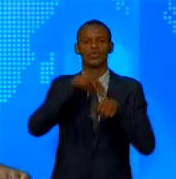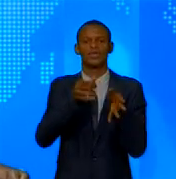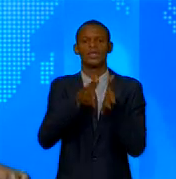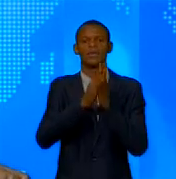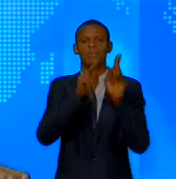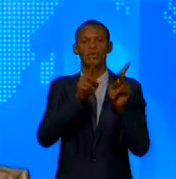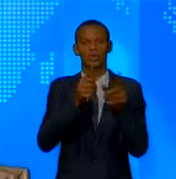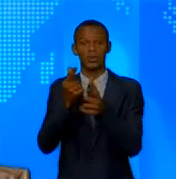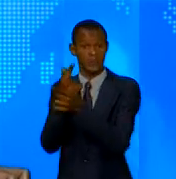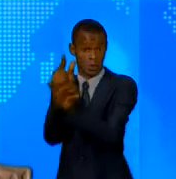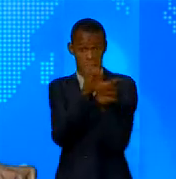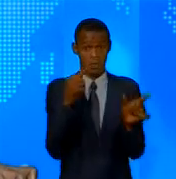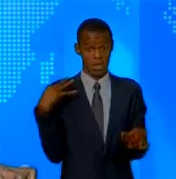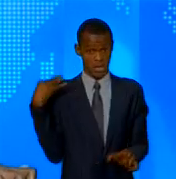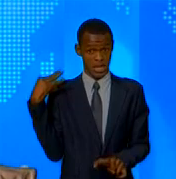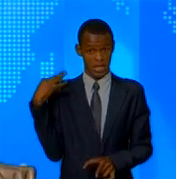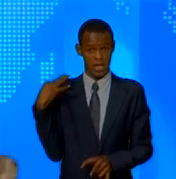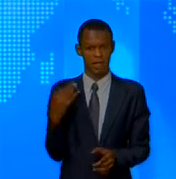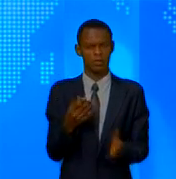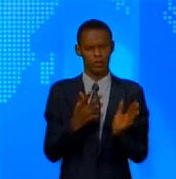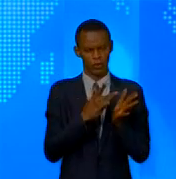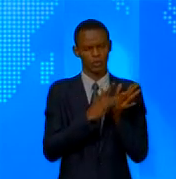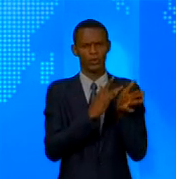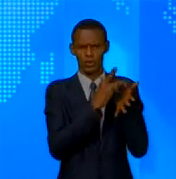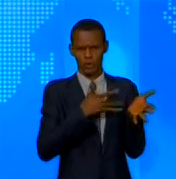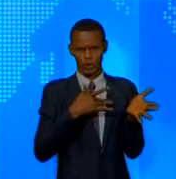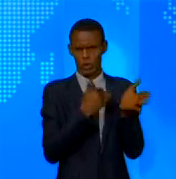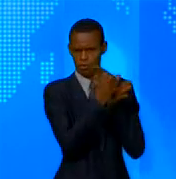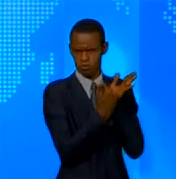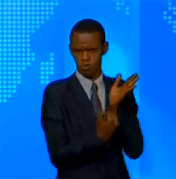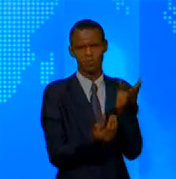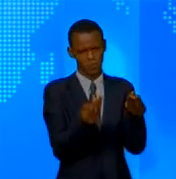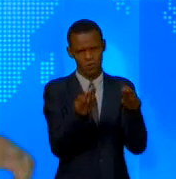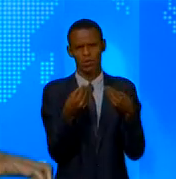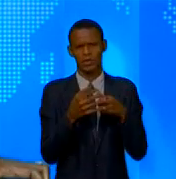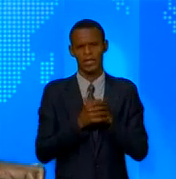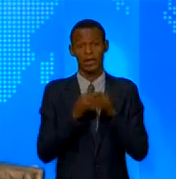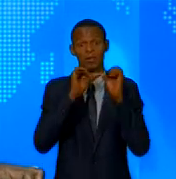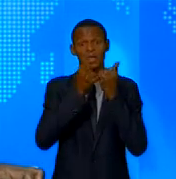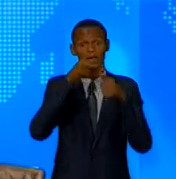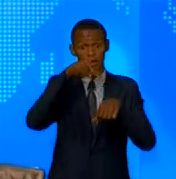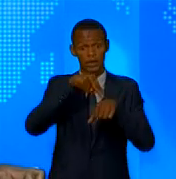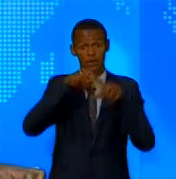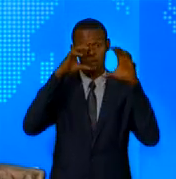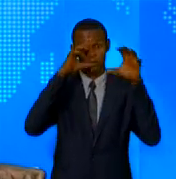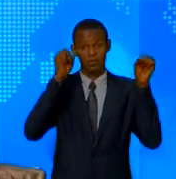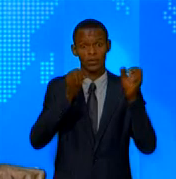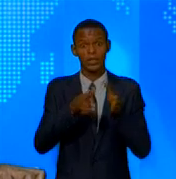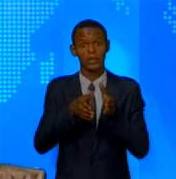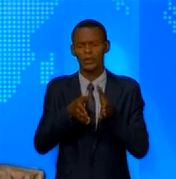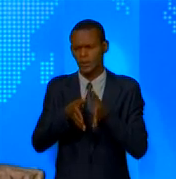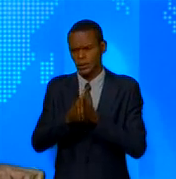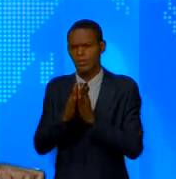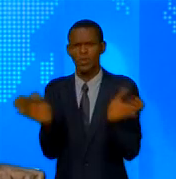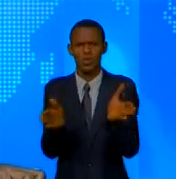centrale électorale. Le président de l'Assemblée nationale a rassuré quant au vote de la loi sur la réforme. Du côté des confessions religieuses, on s